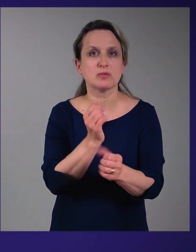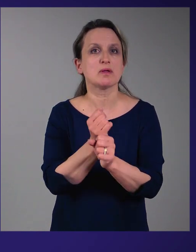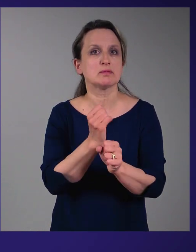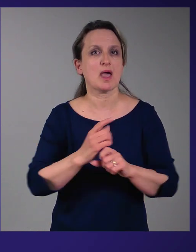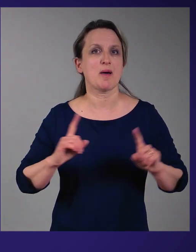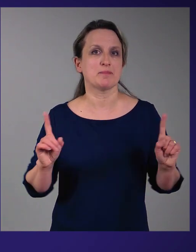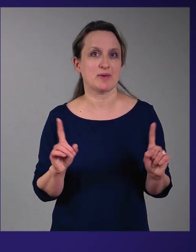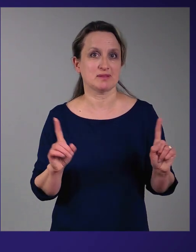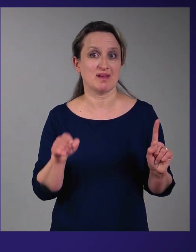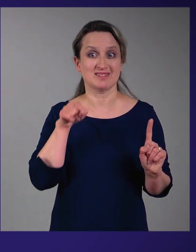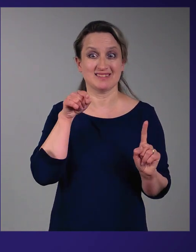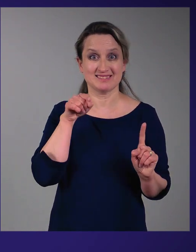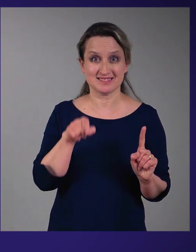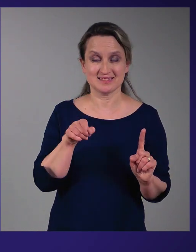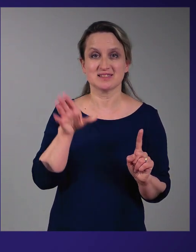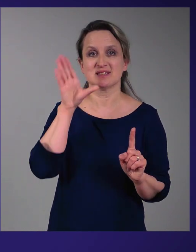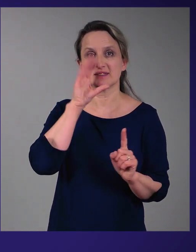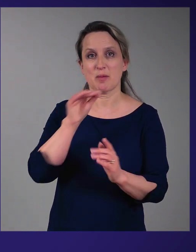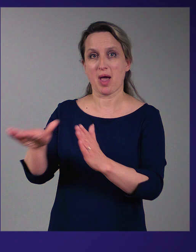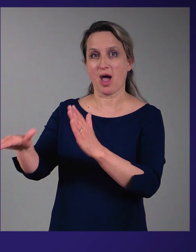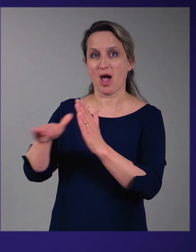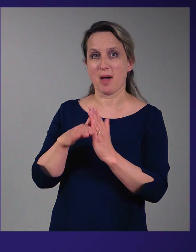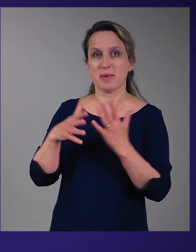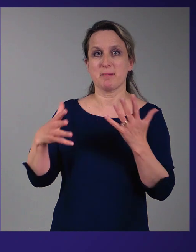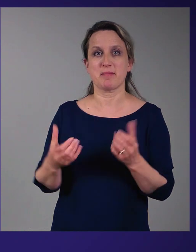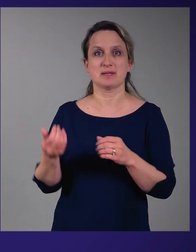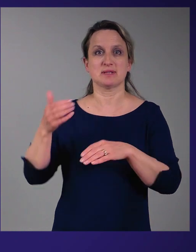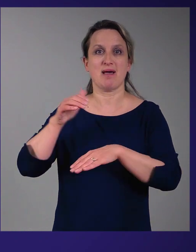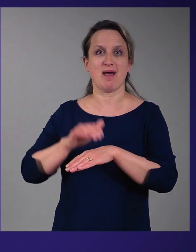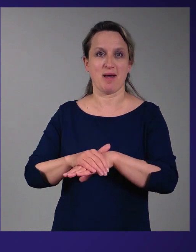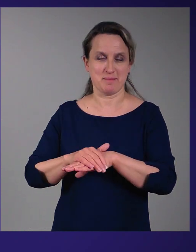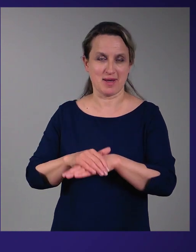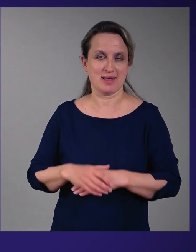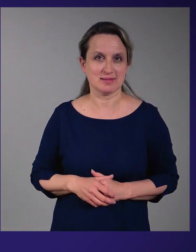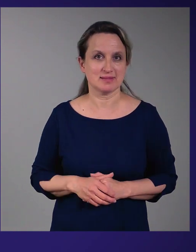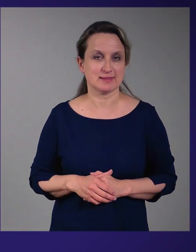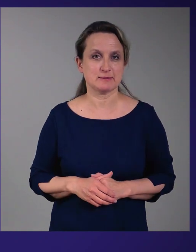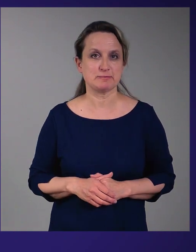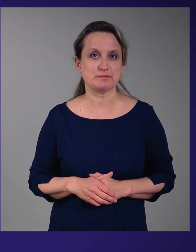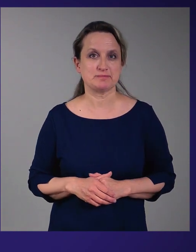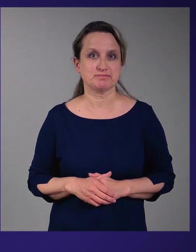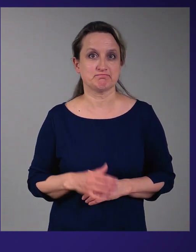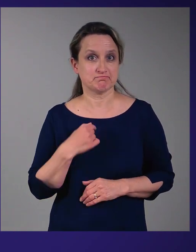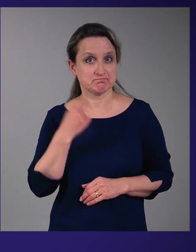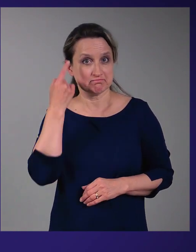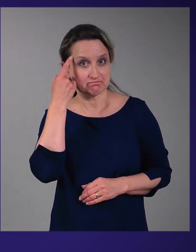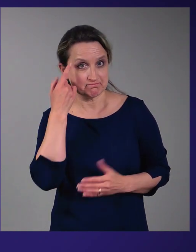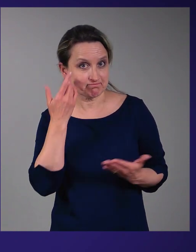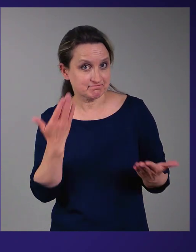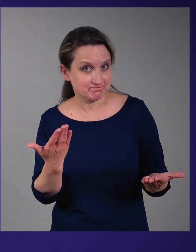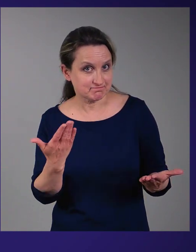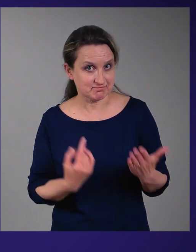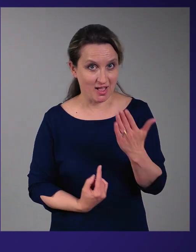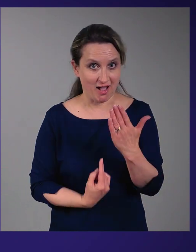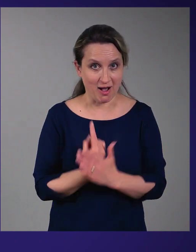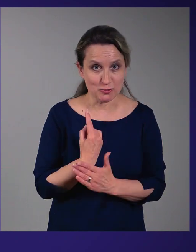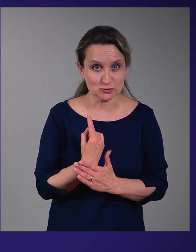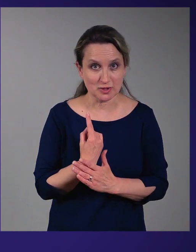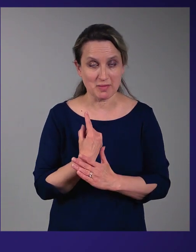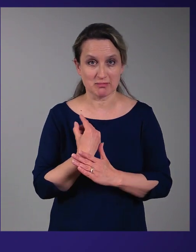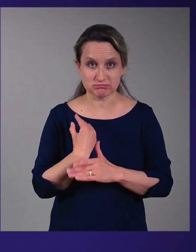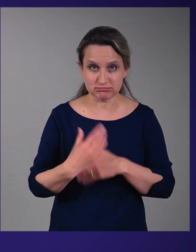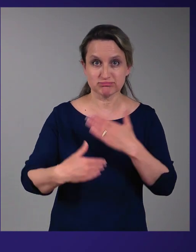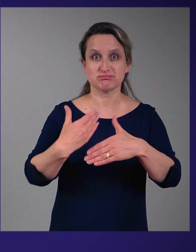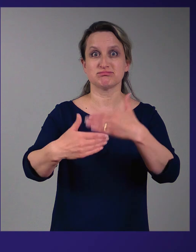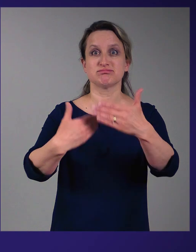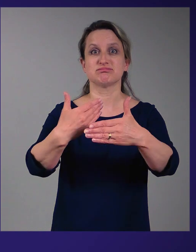Selles osas saab meid aidata päästamett. Ma arvan, et hakkame pihta,